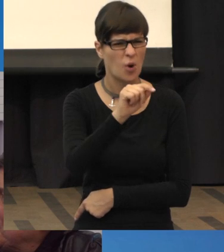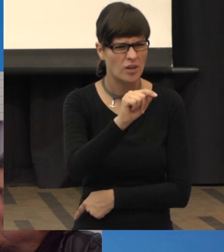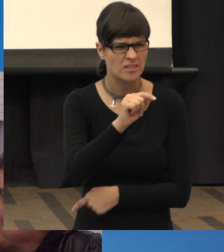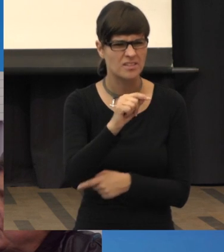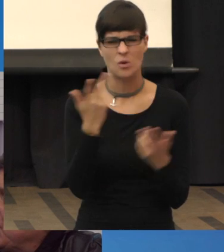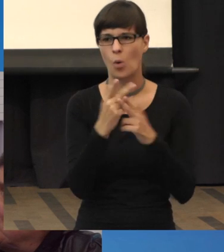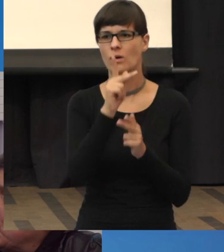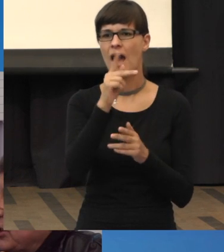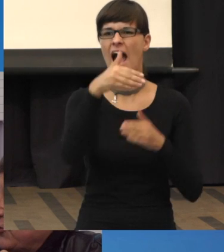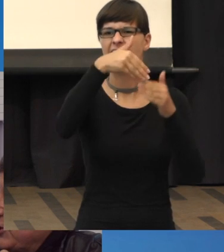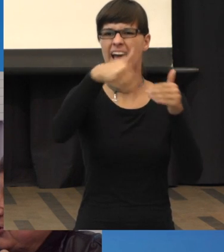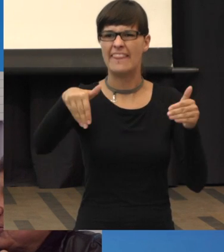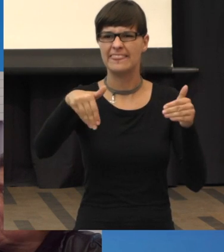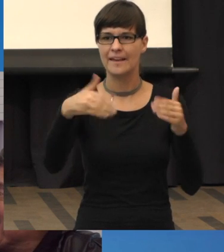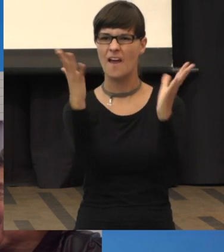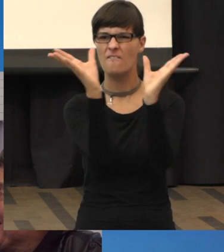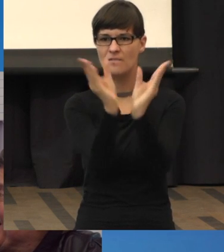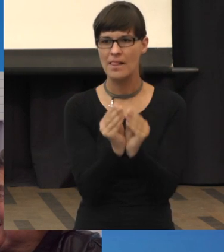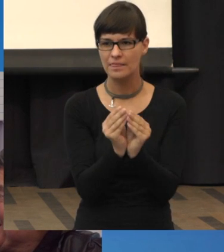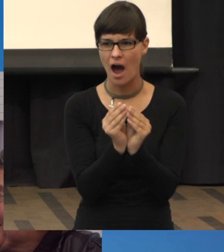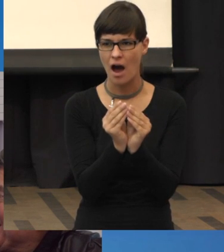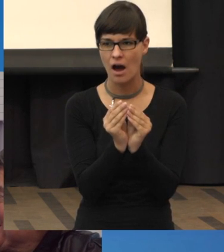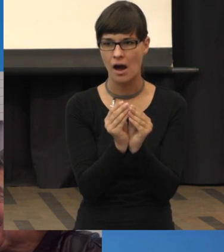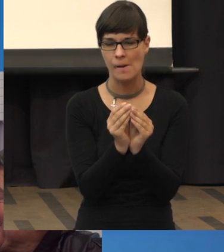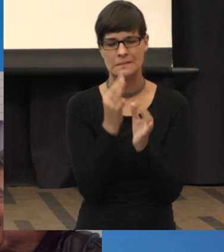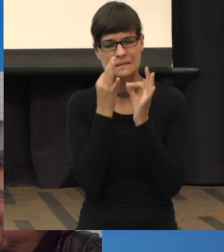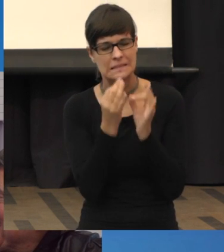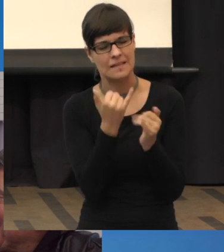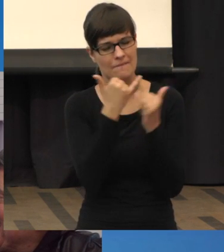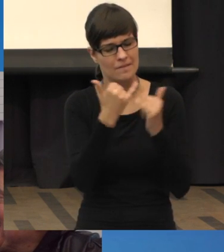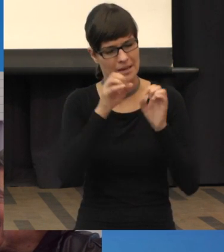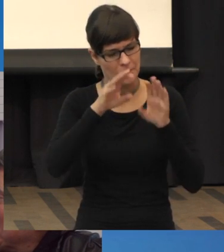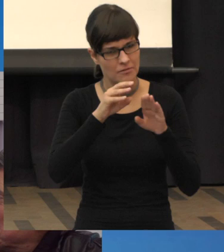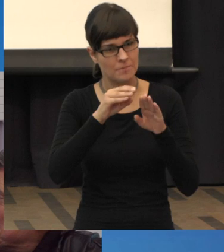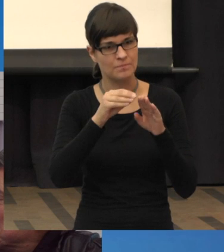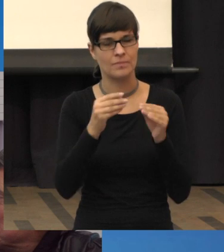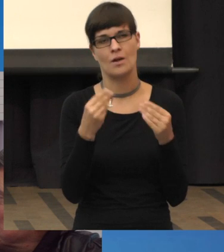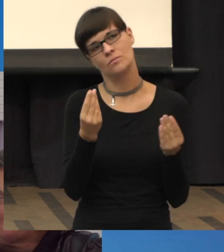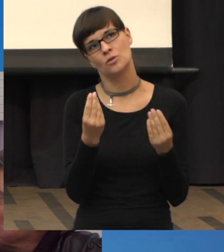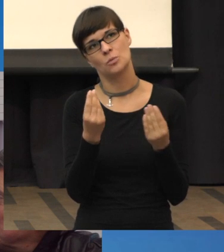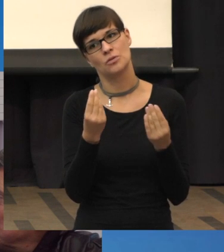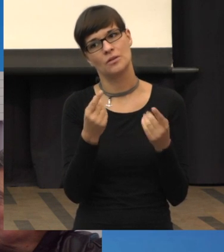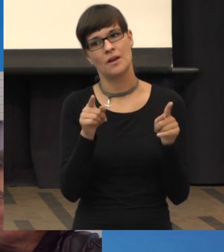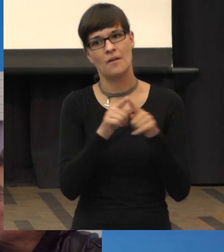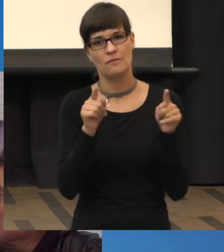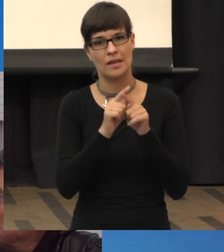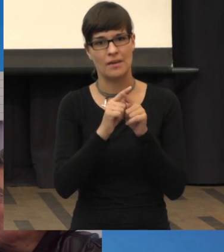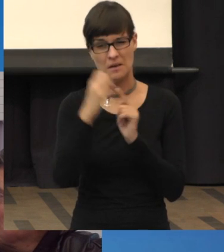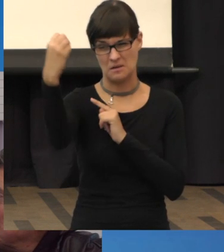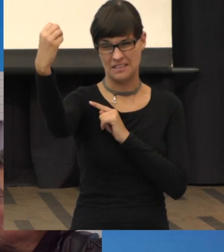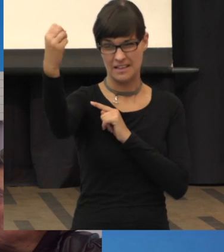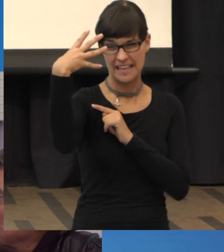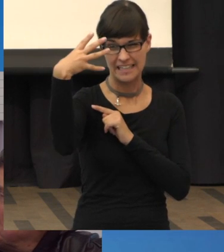Fachmann wahrscheinlich besser erklären, wie die funktionieren. Also die Plumpen ausgedrückt, die nehmen die Blendung weg oder